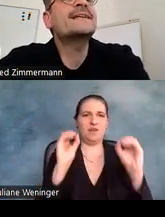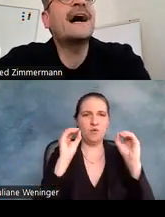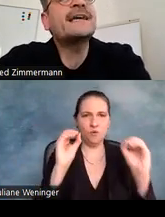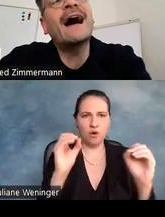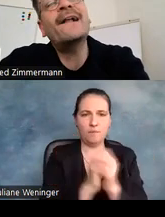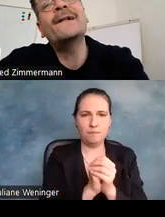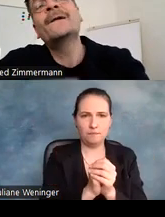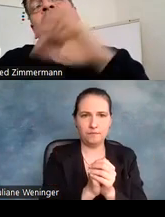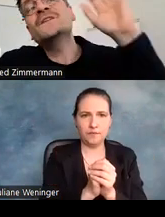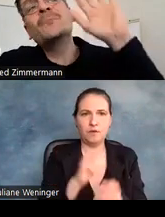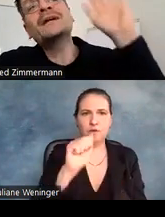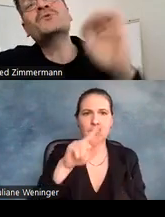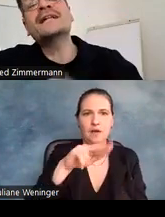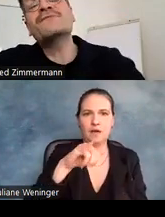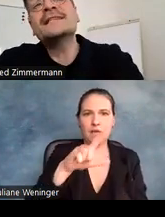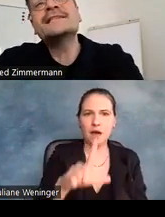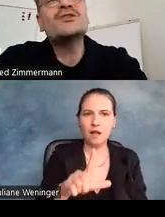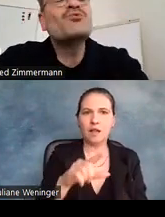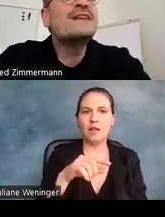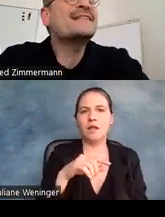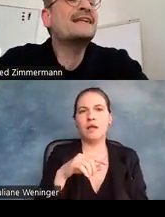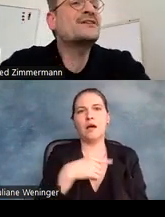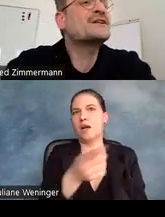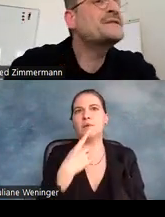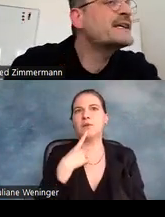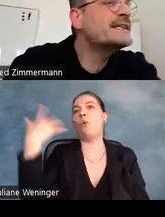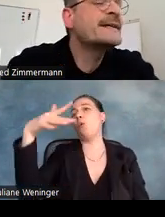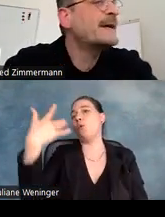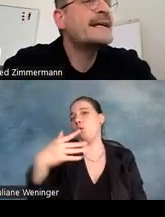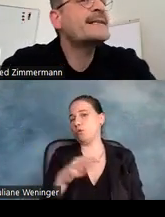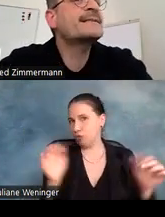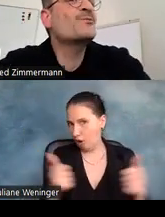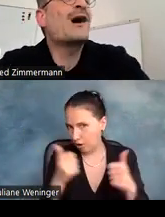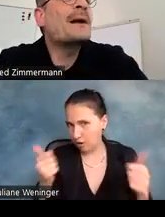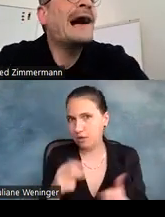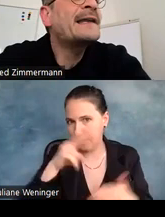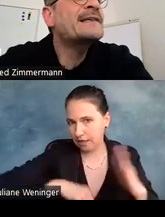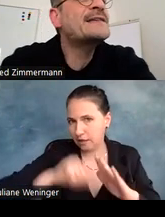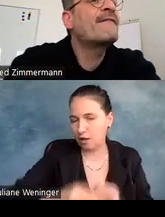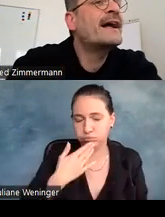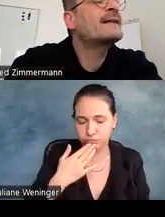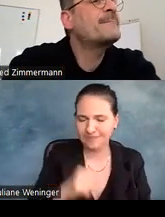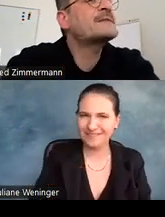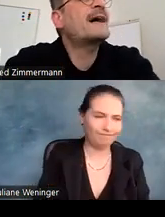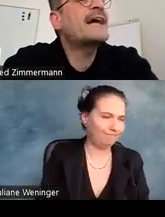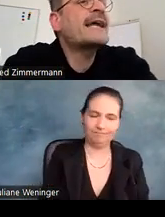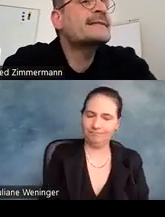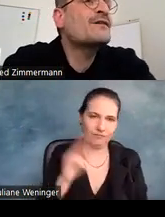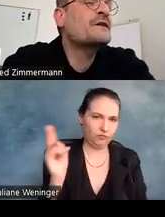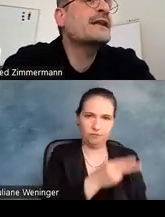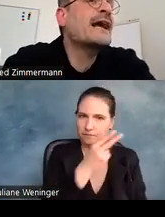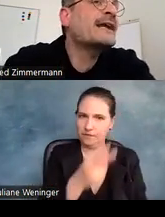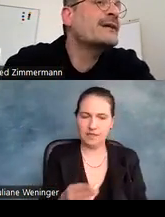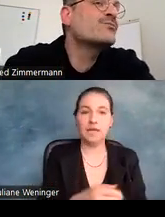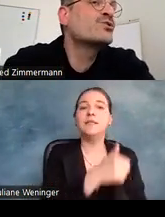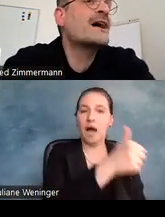sehen Sie die Areal, die immer so als wahnsinnig gut leserliche Schrift gilt, ist es sie überhaupt gar nicht, weil man zwar die 1